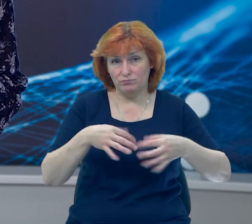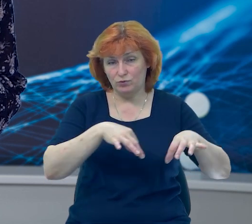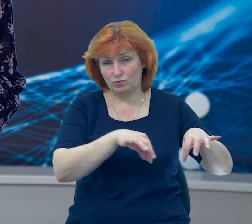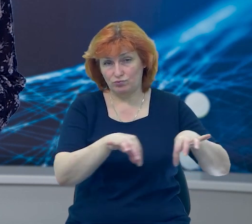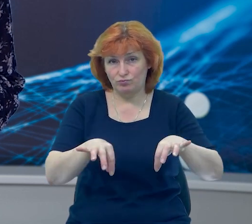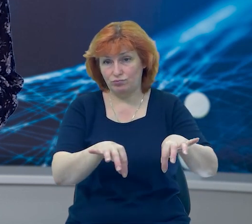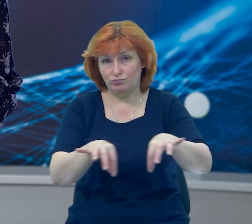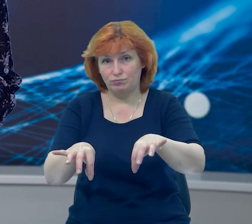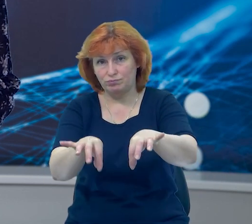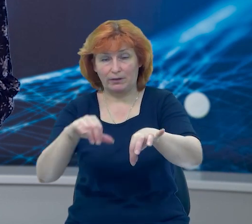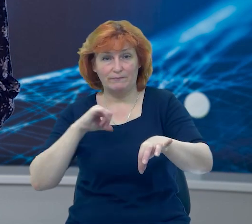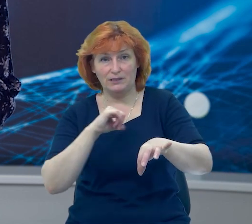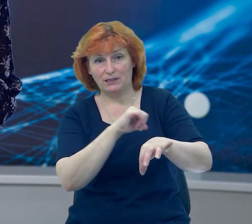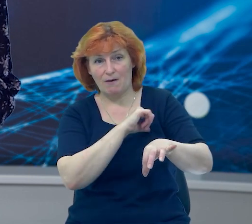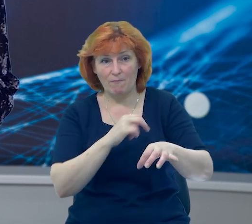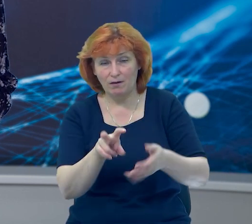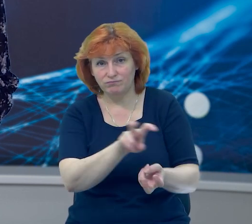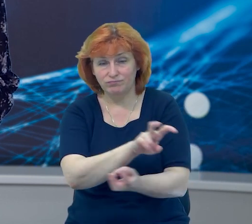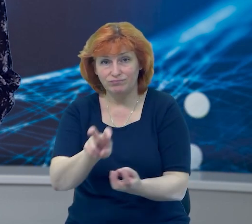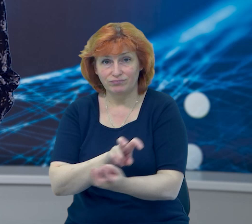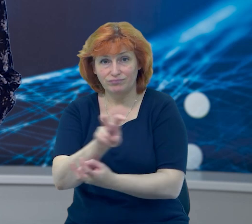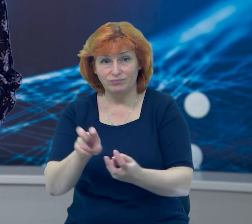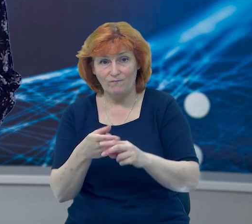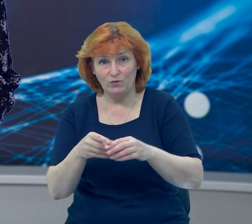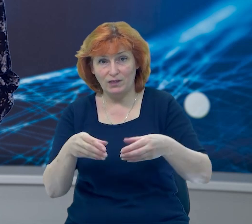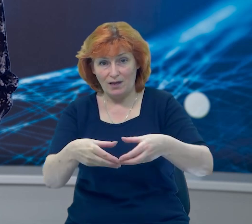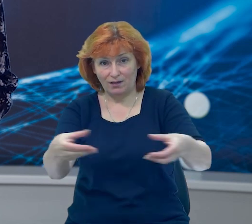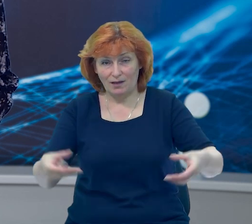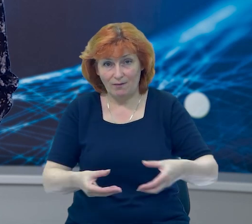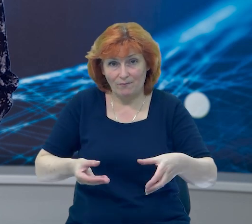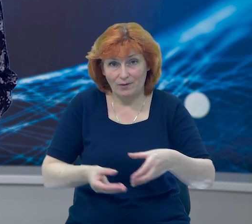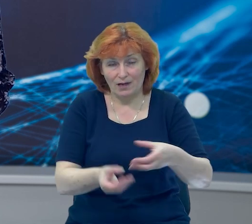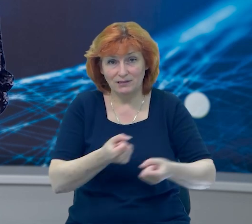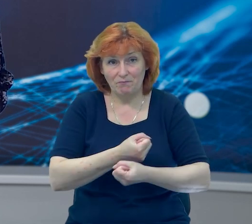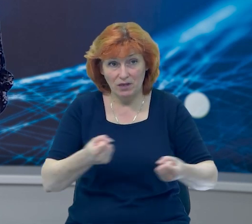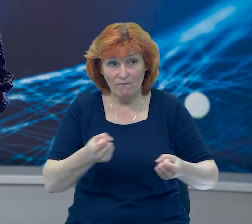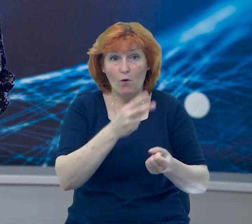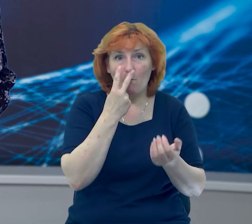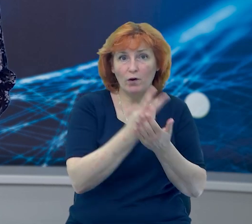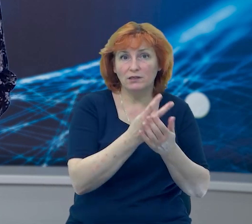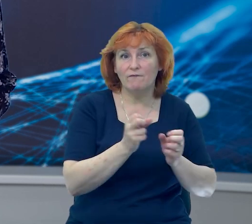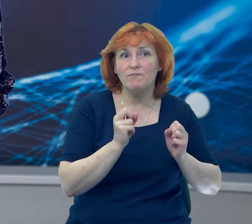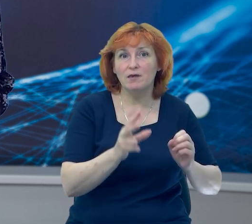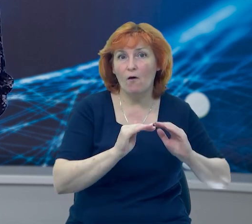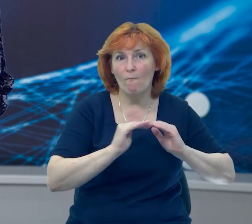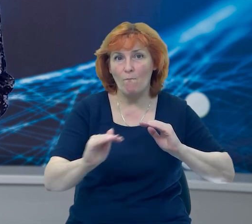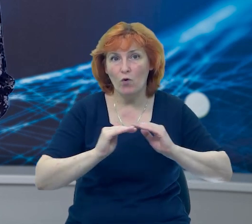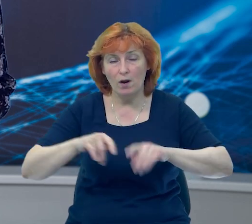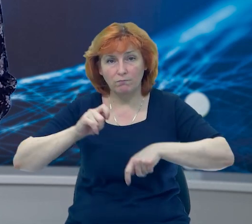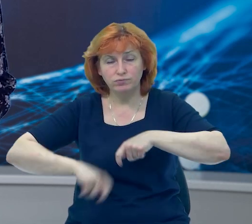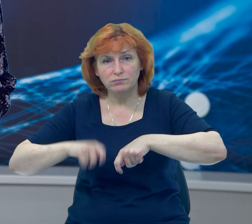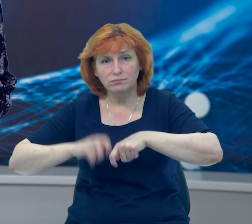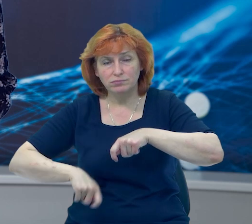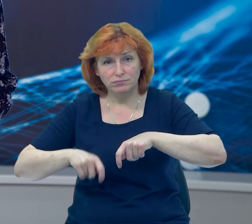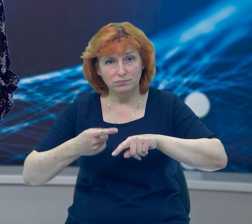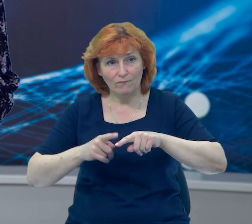Харченко, начальник відділення механізованого розмінування, який показав роботу авто у полях. Роботизований комплекс